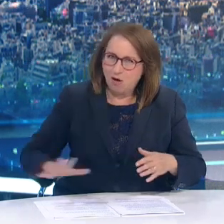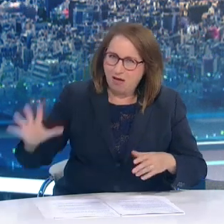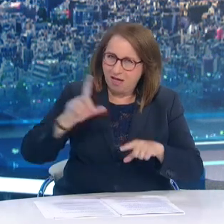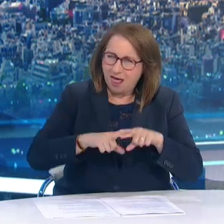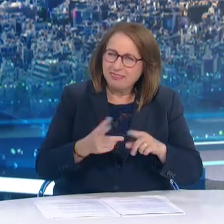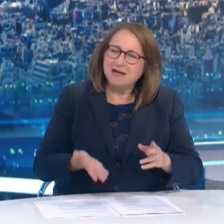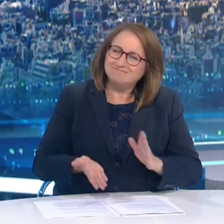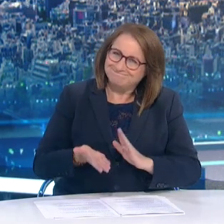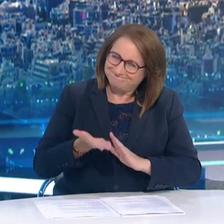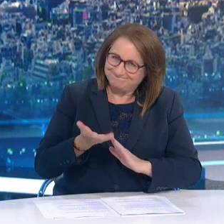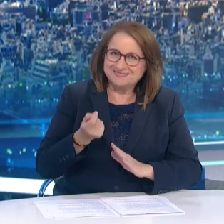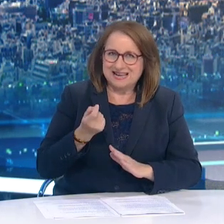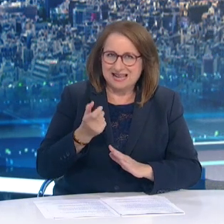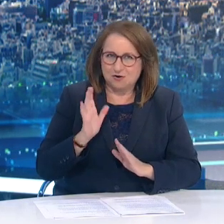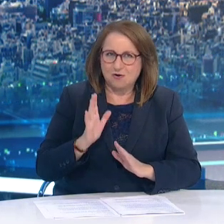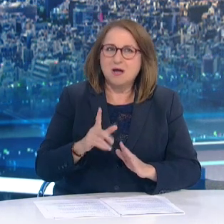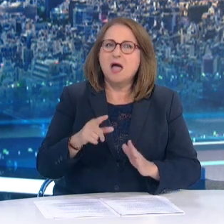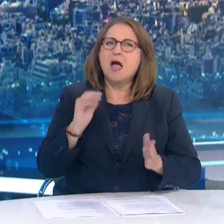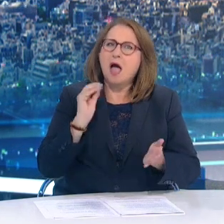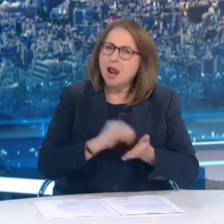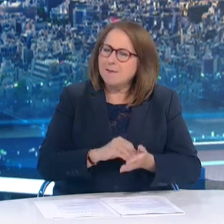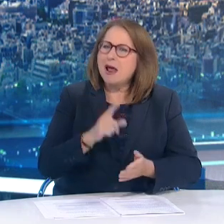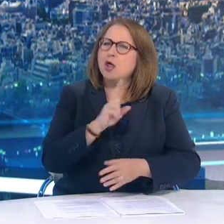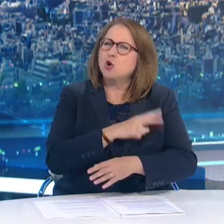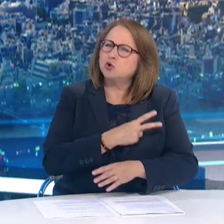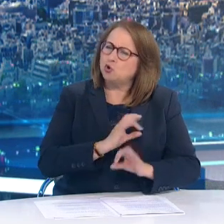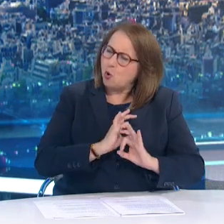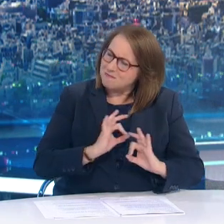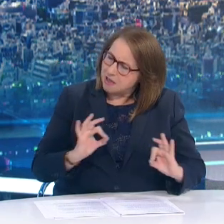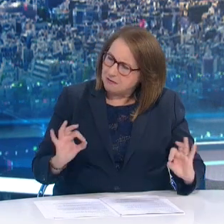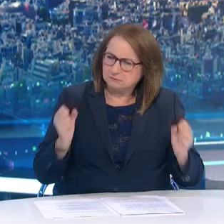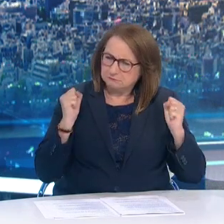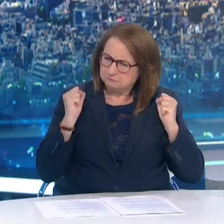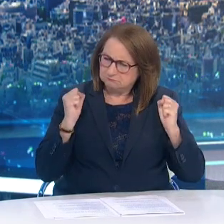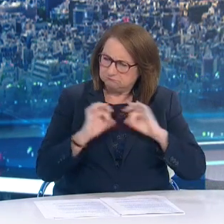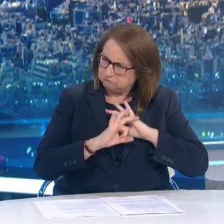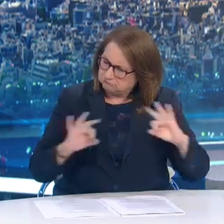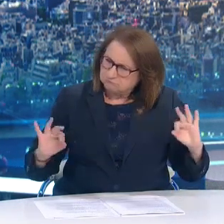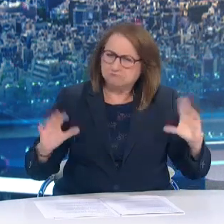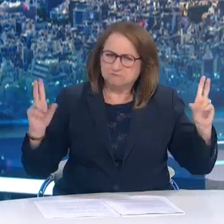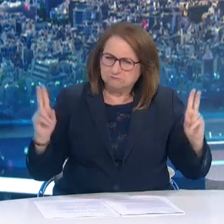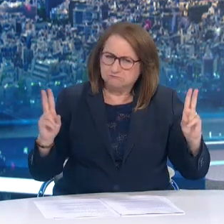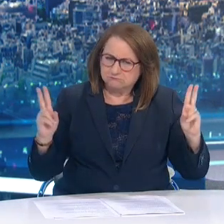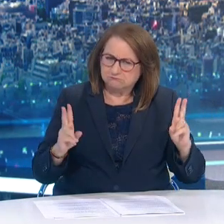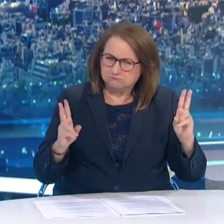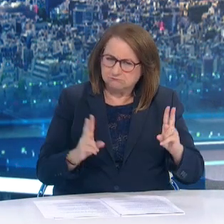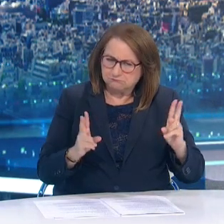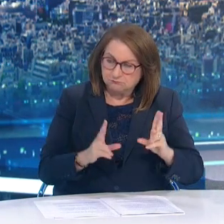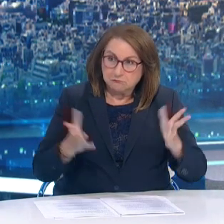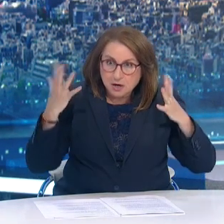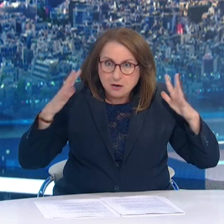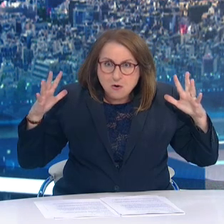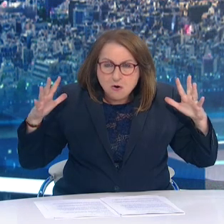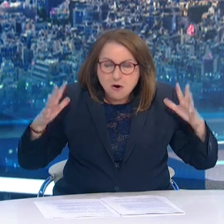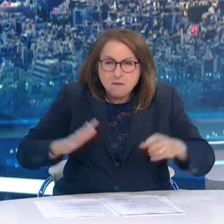πίεση ωστόσο στο σύστημα υγεία συνεχίζει να αποκλιμακώνεται σταθερά. Συγκεκριμένα, ο αριθμός των ατόμων σε παρακολούθηση της